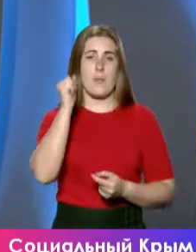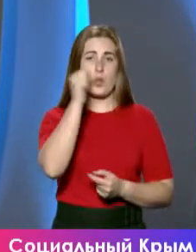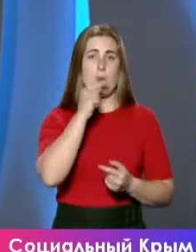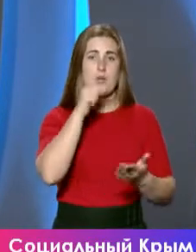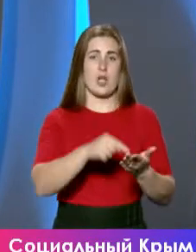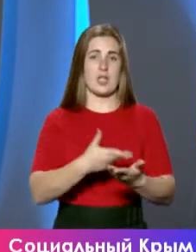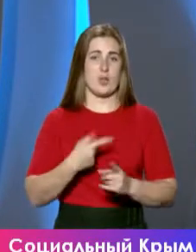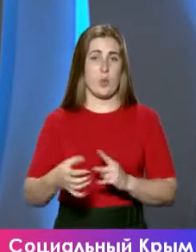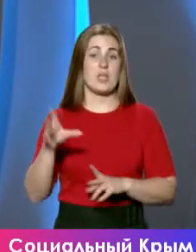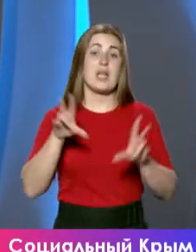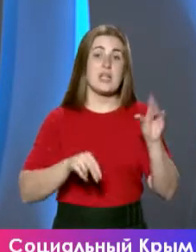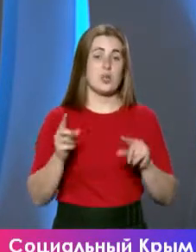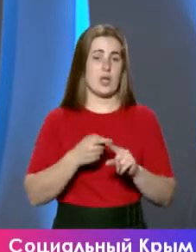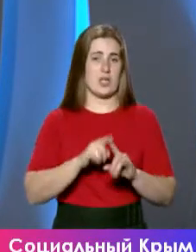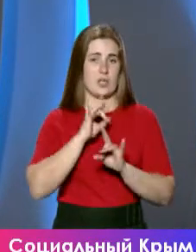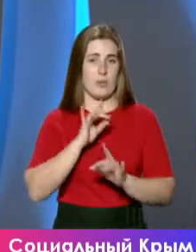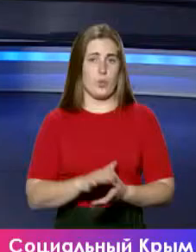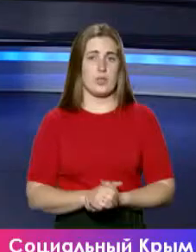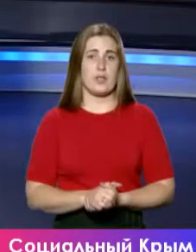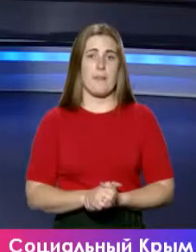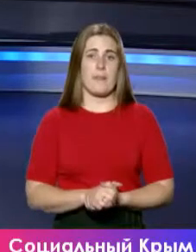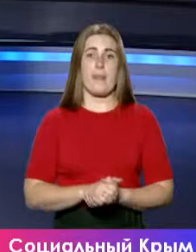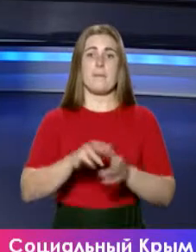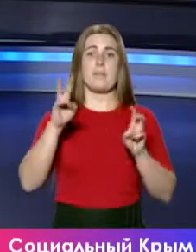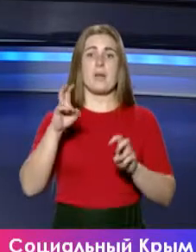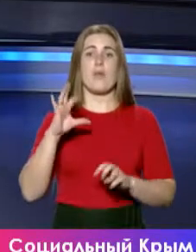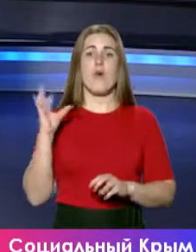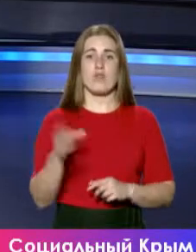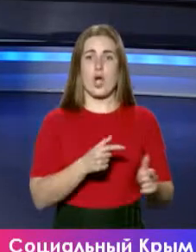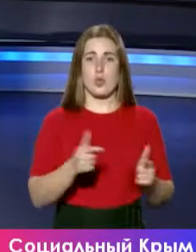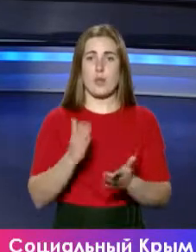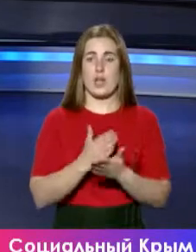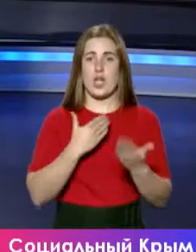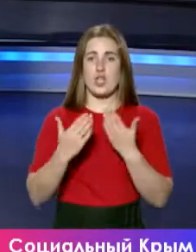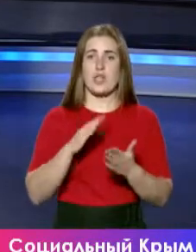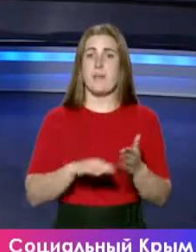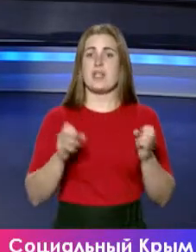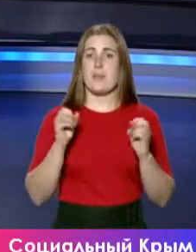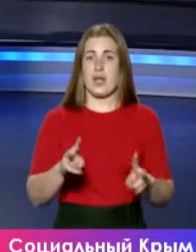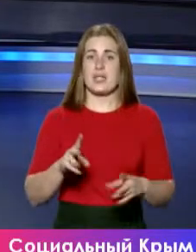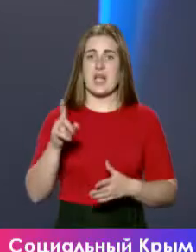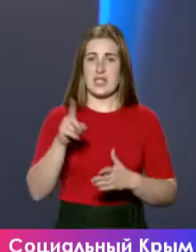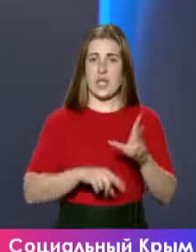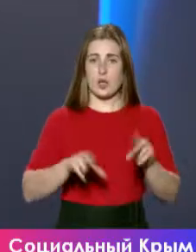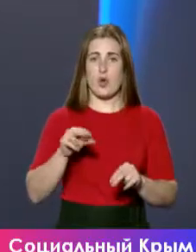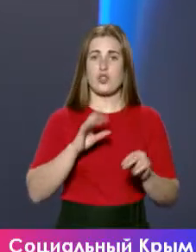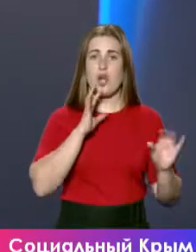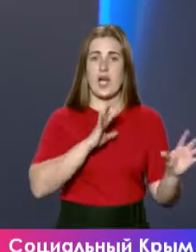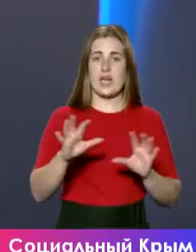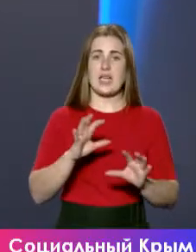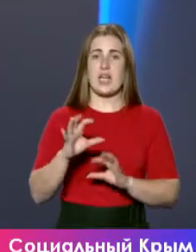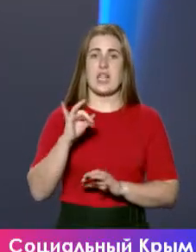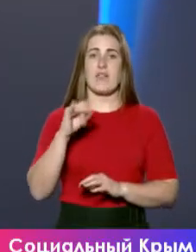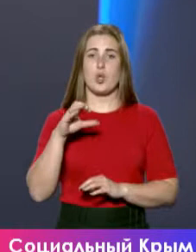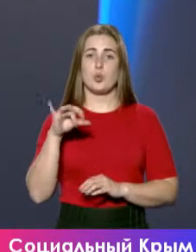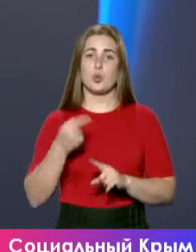на наш полуостров. Ну, надеемся, что их не будет, конечно. — А вот эта тема во всеоружии, она имеет отношение к безопасности надежно? Охраняется ли инфраструктура?